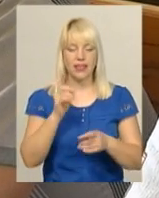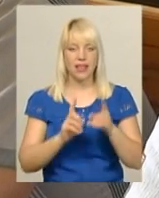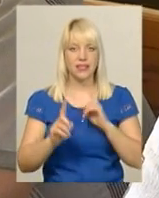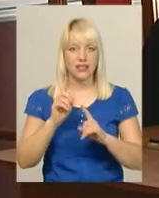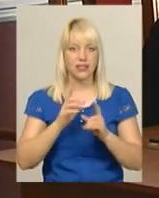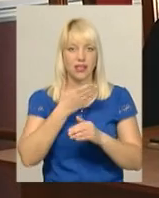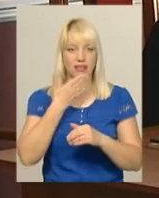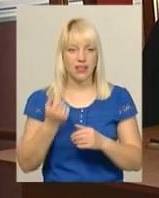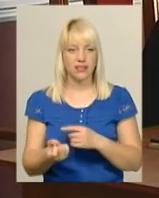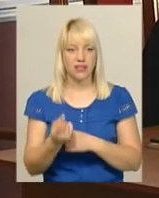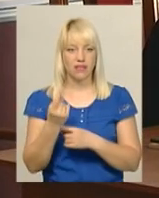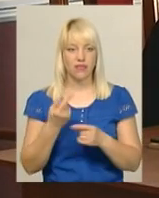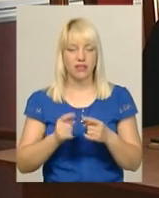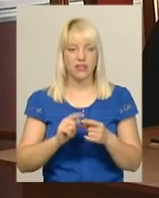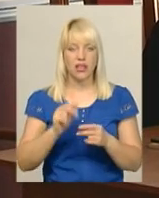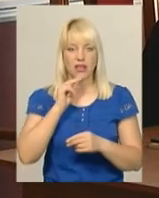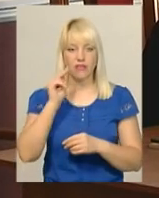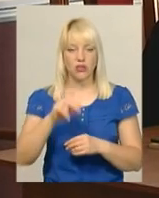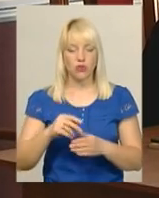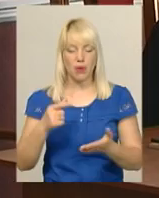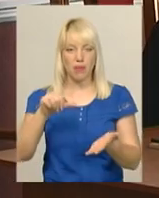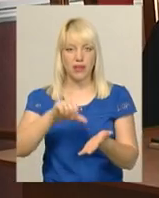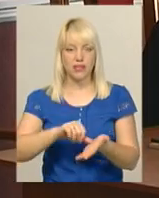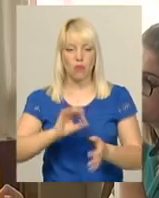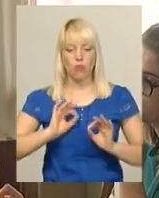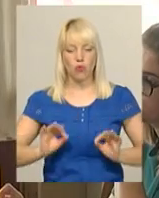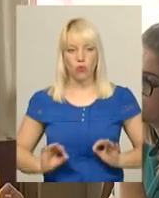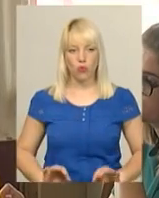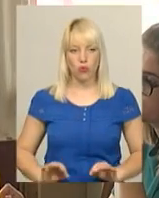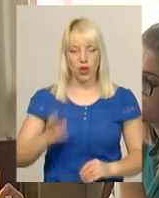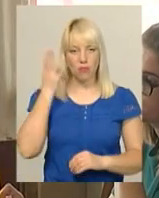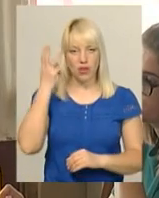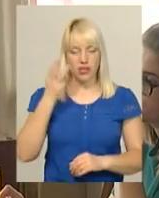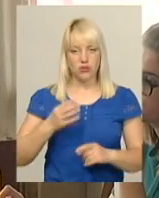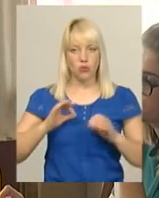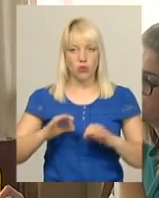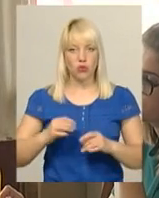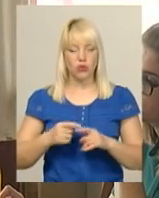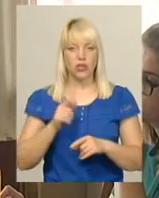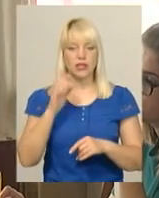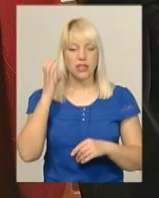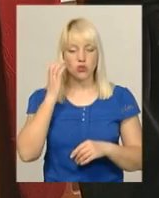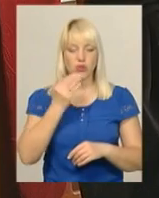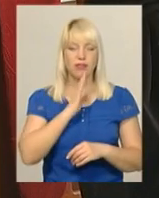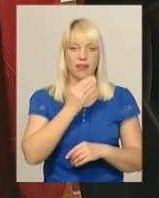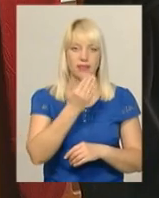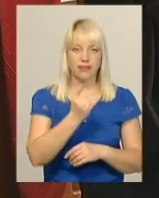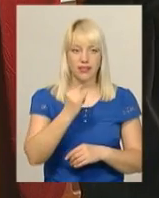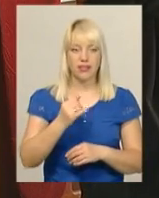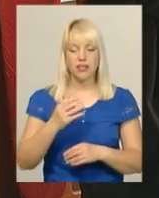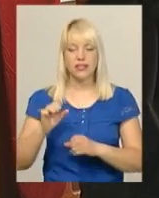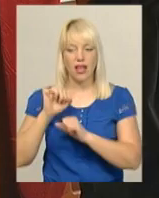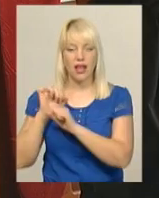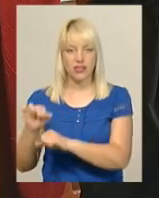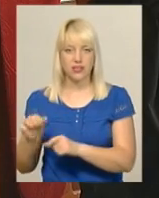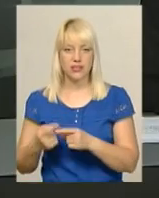обвинувачення представила прокурор Хмельницької обласної прокуратури Ольга Щістка. Заслухавши її та захисника обвинуваченого, суд вирішив